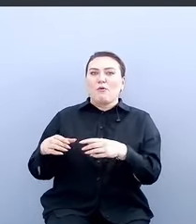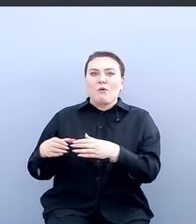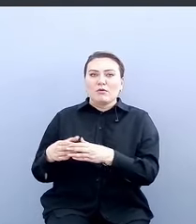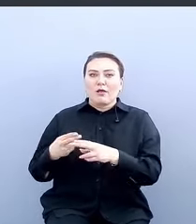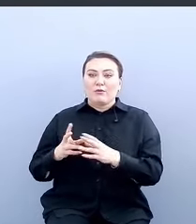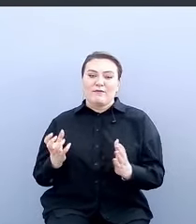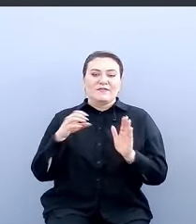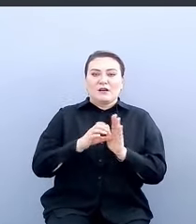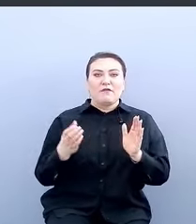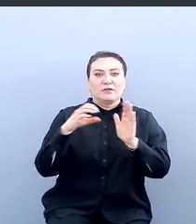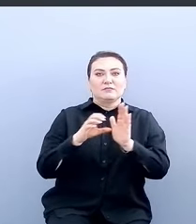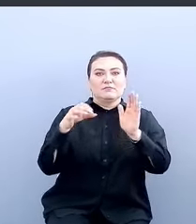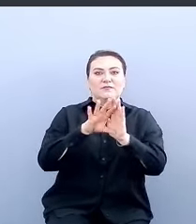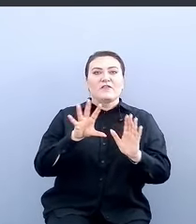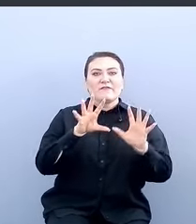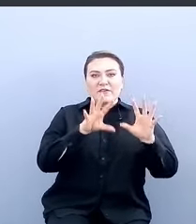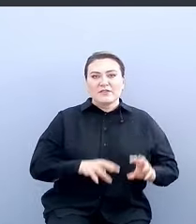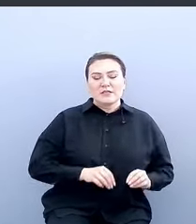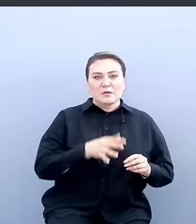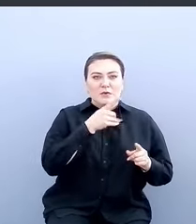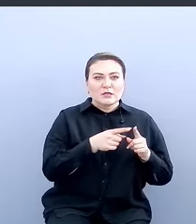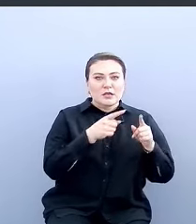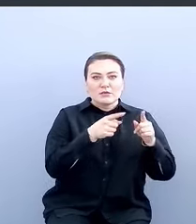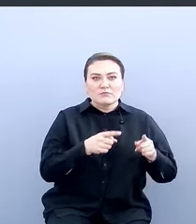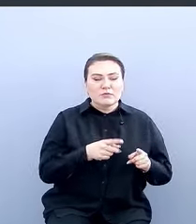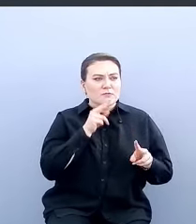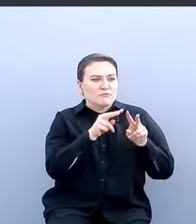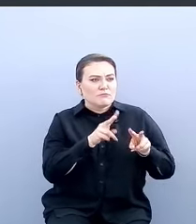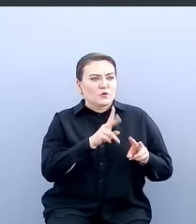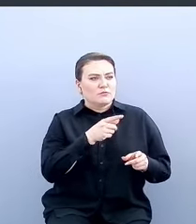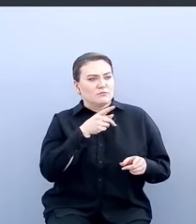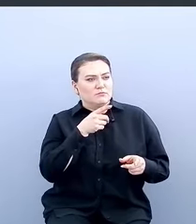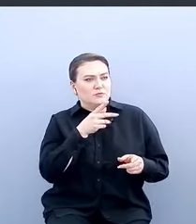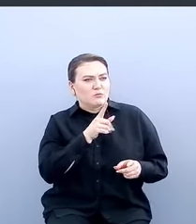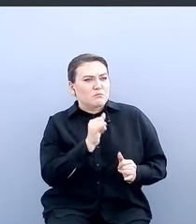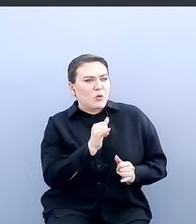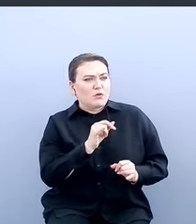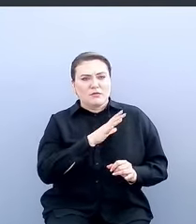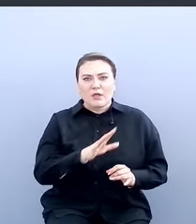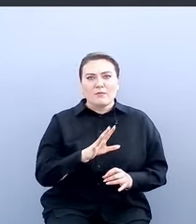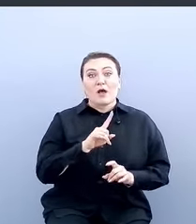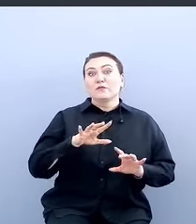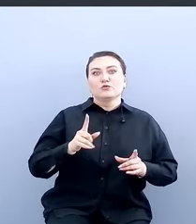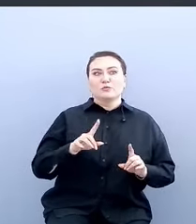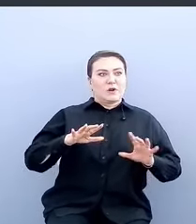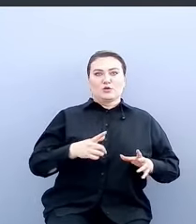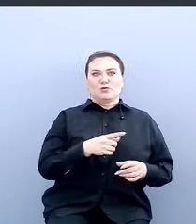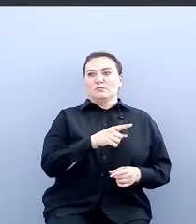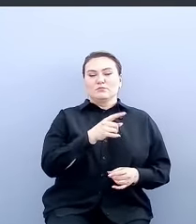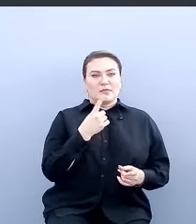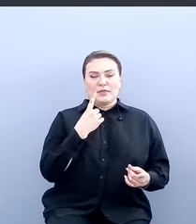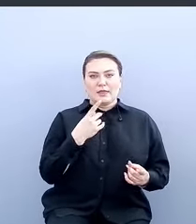отстраивается во все процессы и следит, чтобы кто чего там плохого не сделал. Если что-то происходит, что не соответствует с